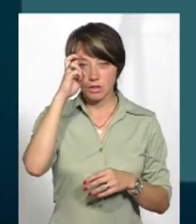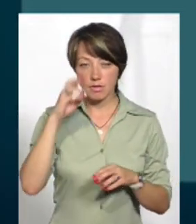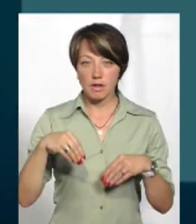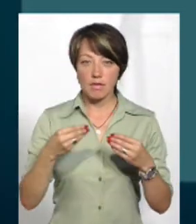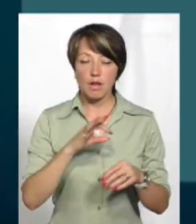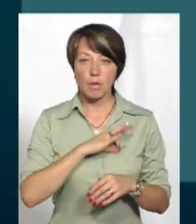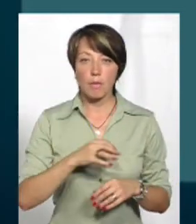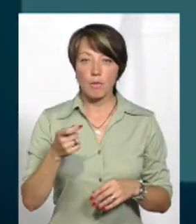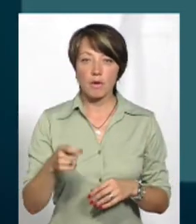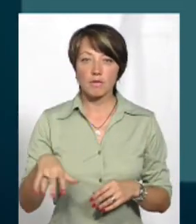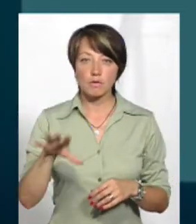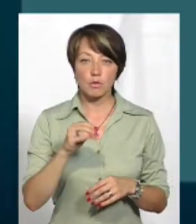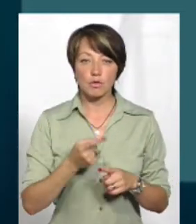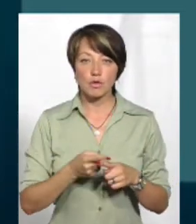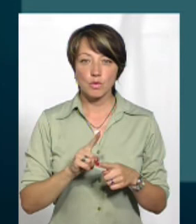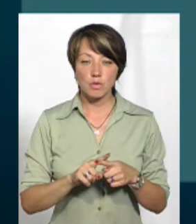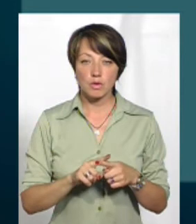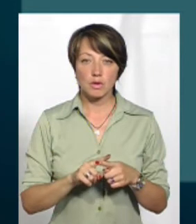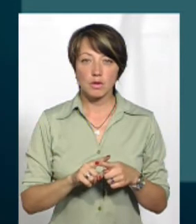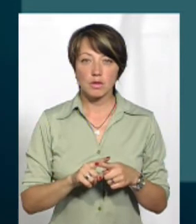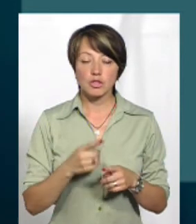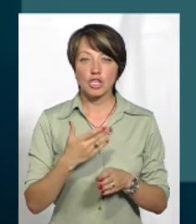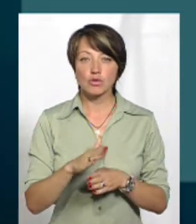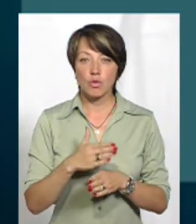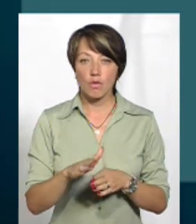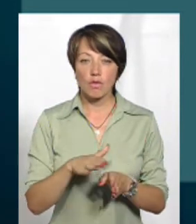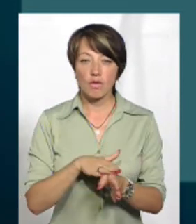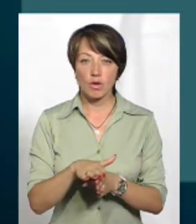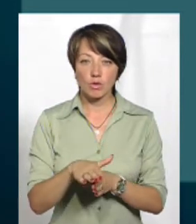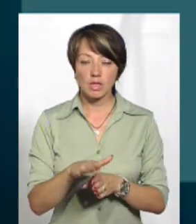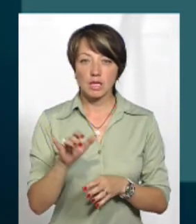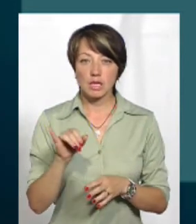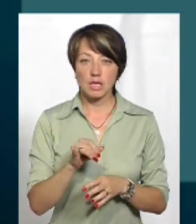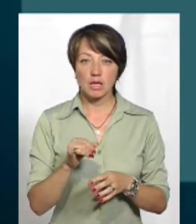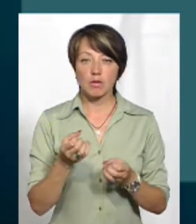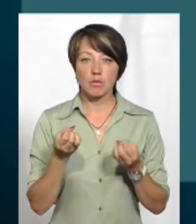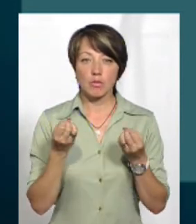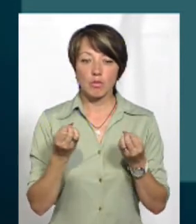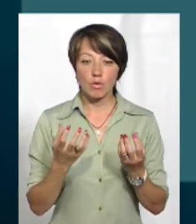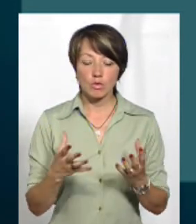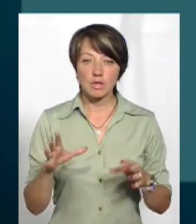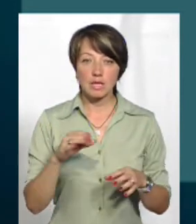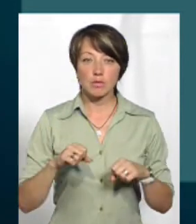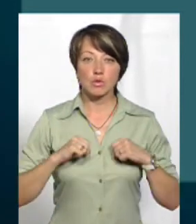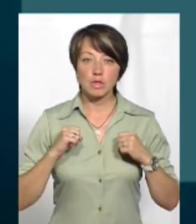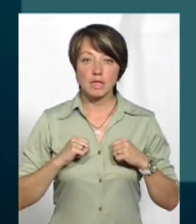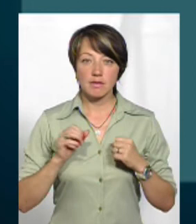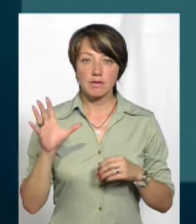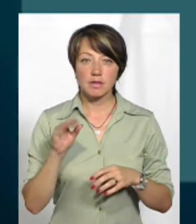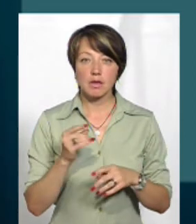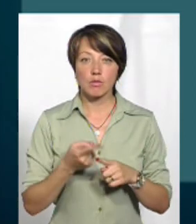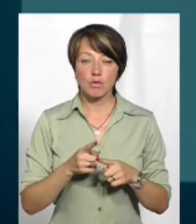пільгах, по всьому-всьому, вони частково тільки виконують. І то з такими зусиллями, це потрібно все було